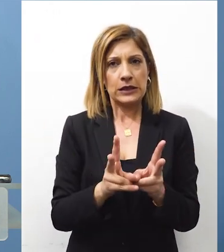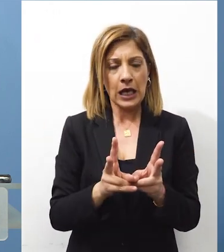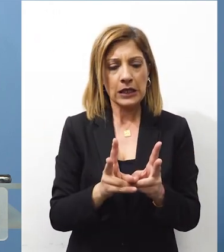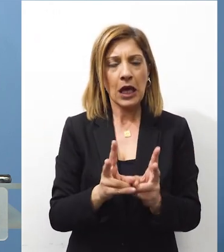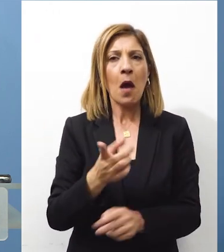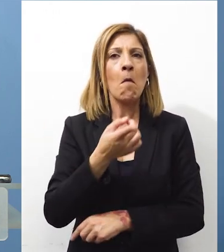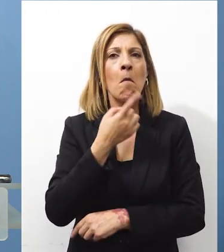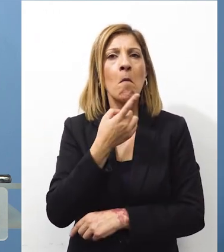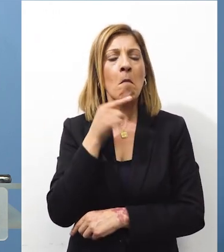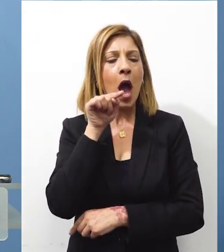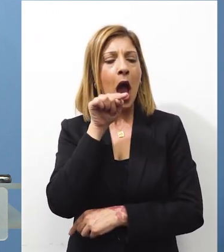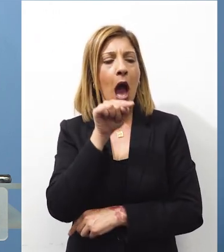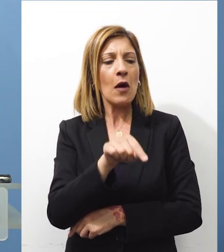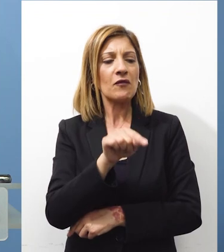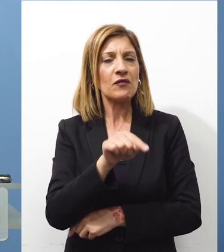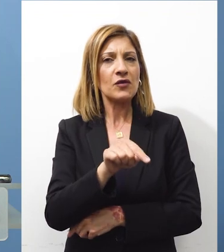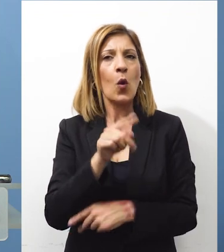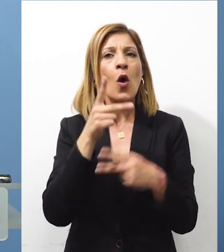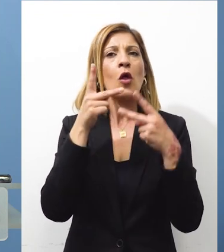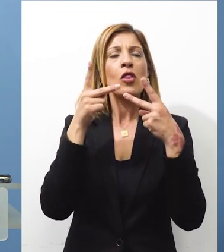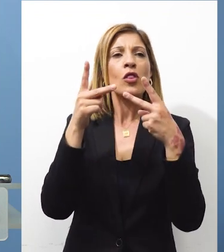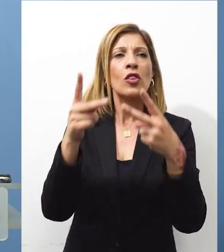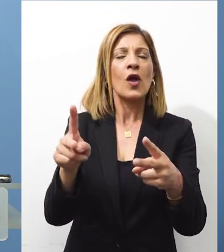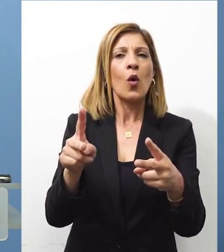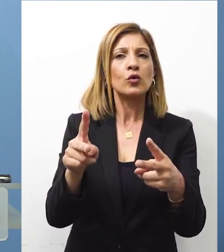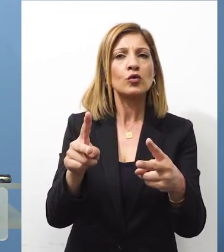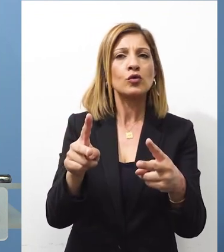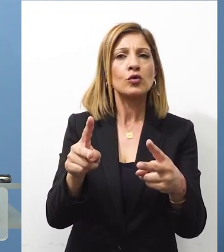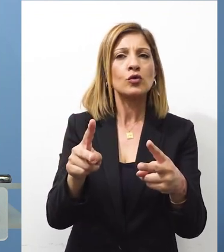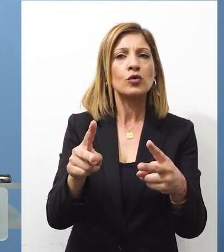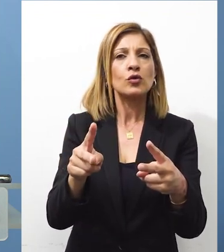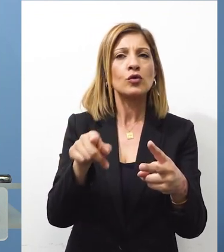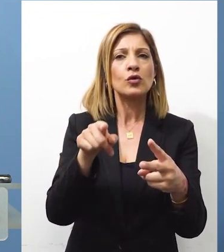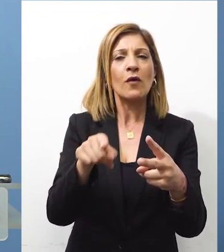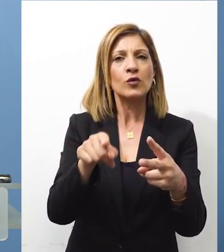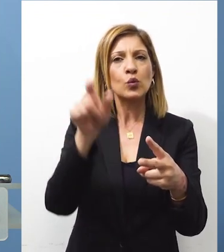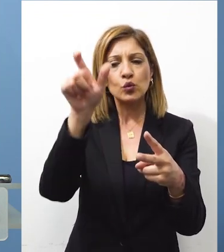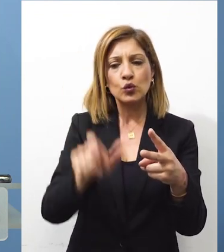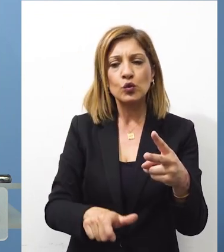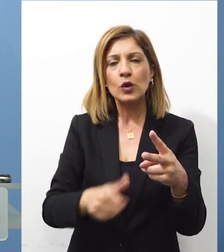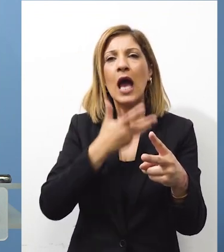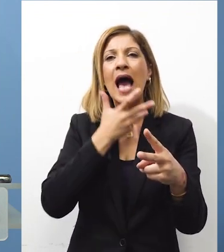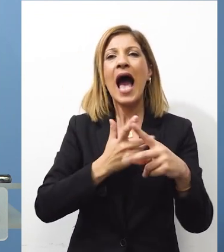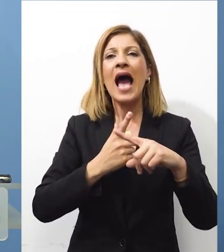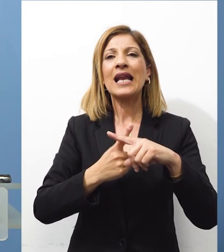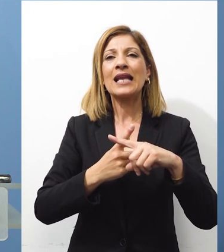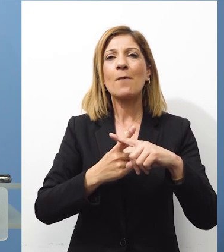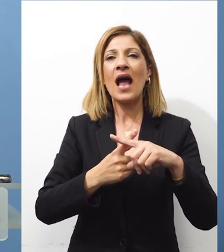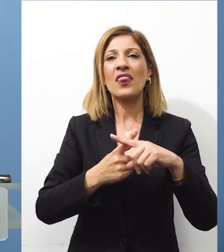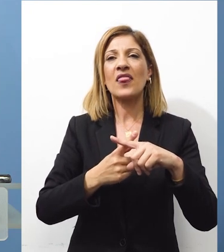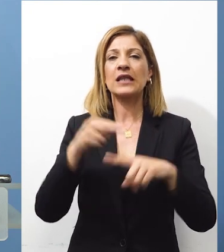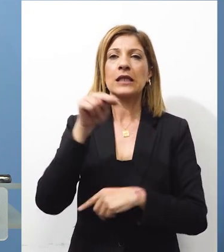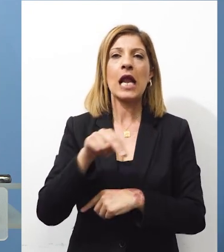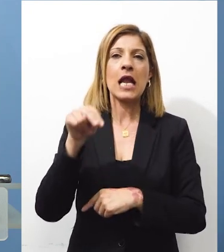ότι το έχει ο εναργία τελών Αρχιμανδρίτης